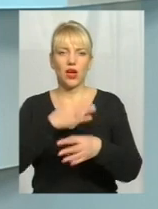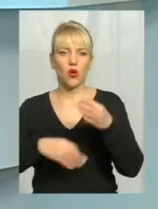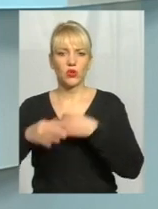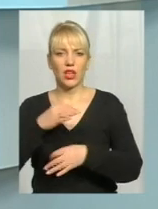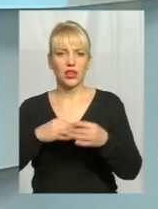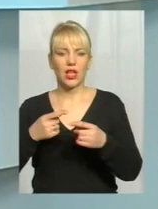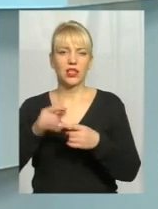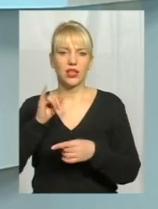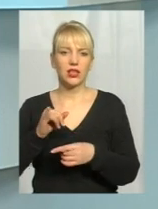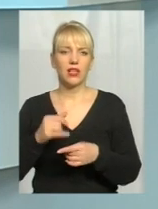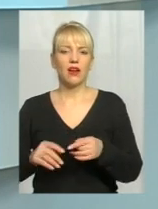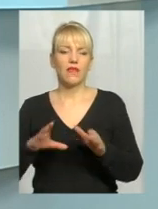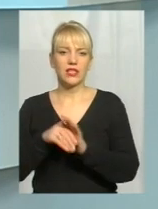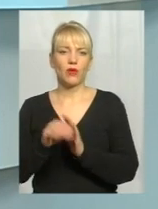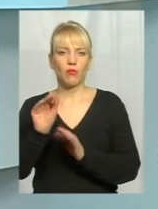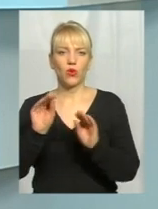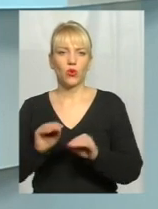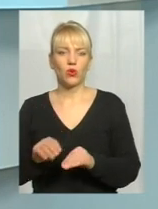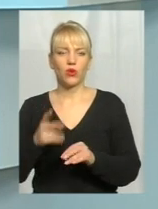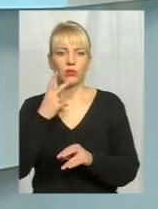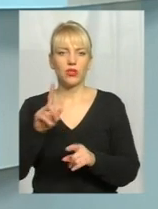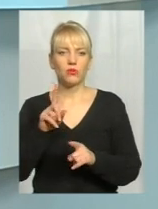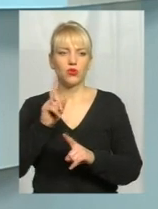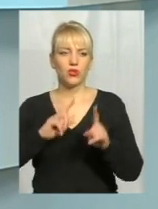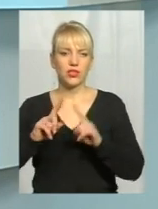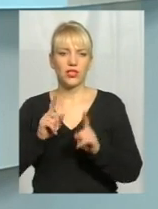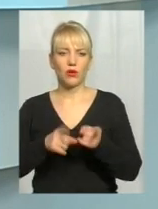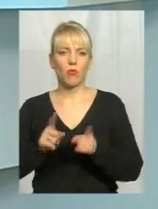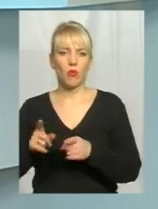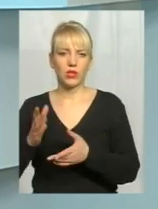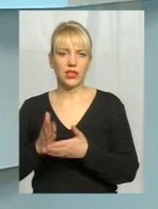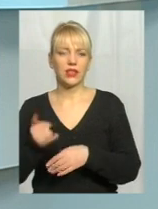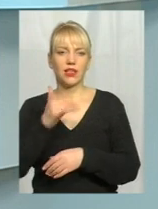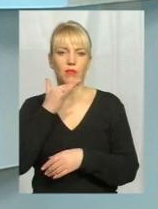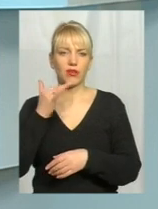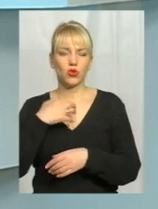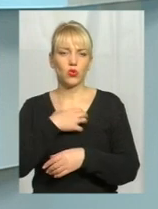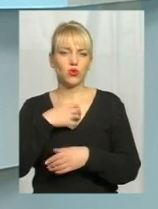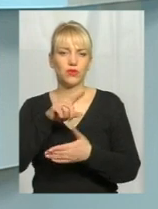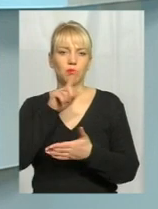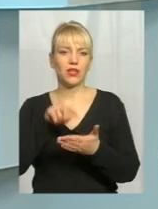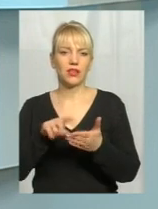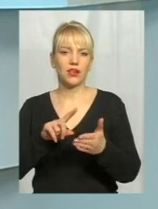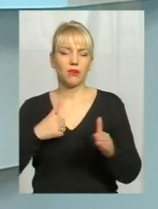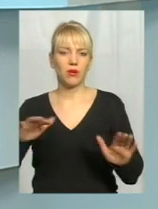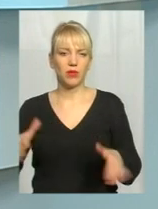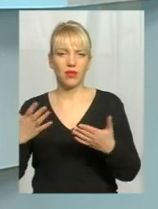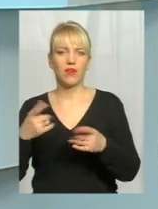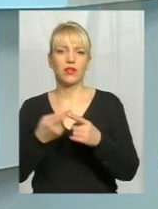фактично в протоколи, і ми бачимо результат, що на сесії дійсно погодили. І там багато тих, яких ключових питань, яких ми піднімали, їх внесли.